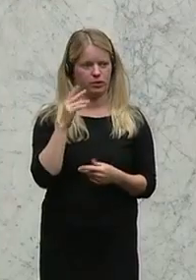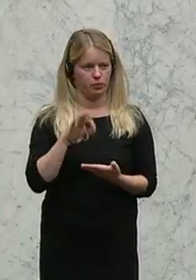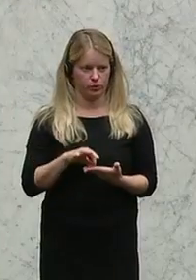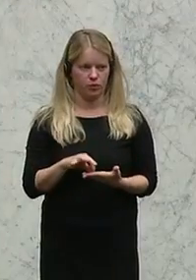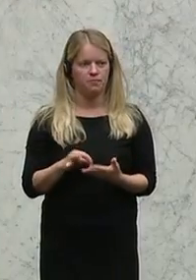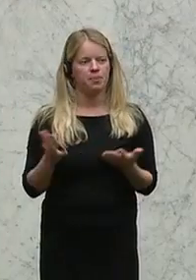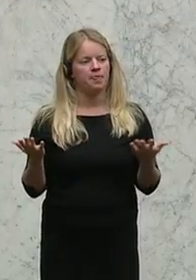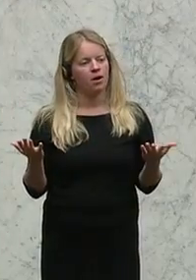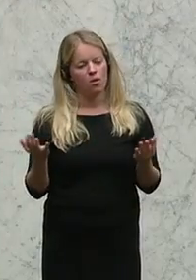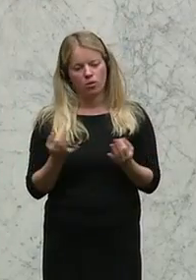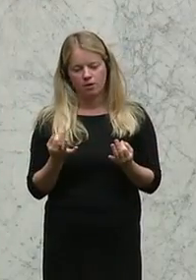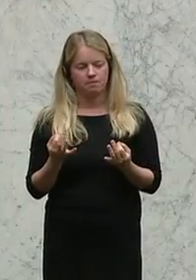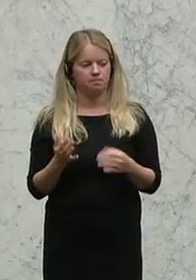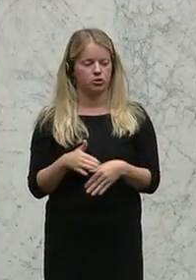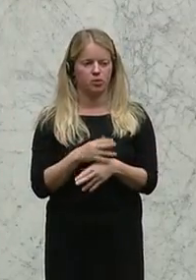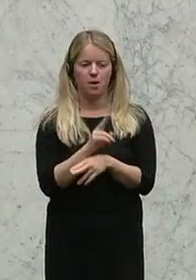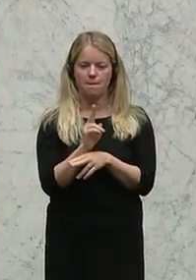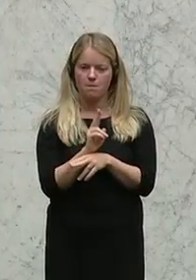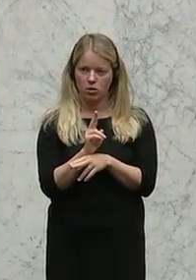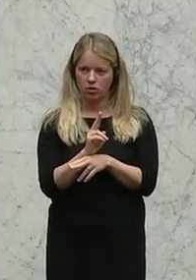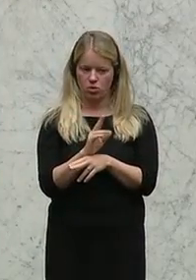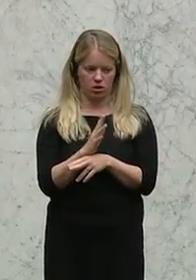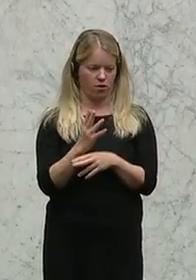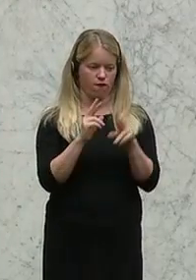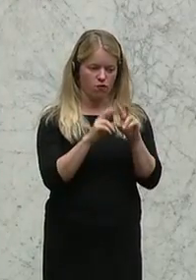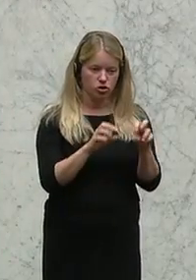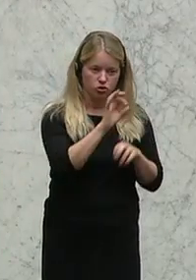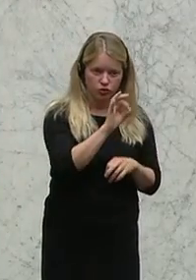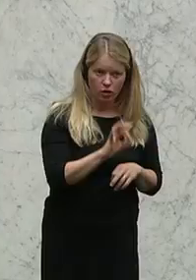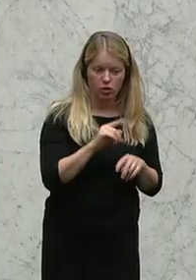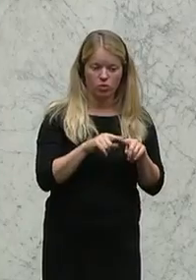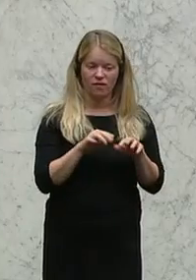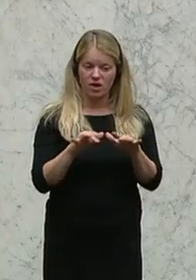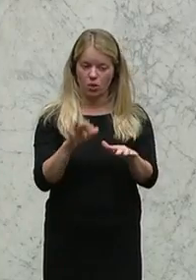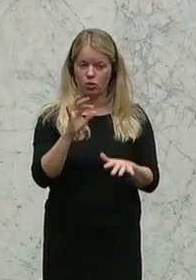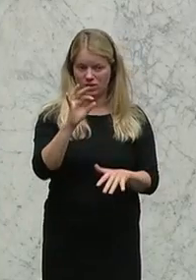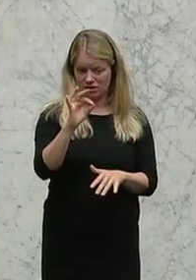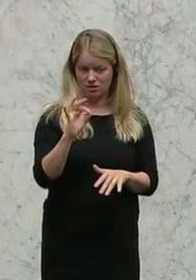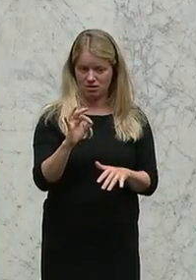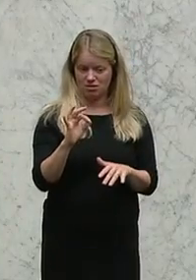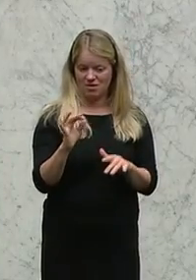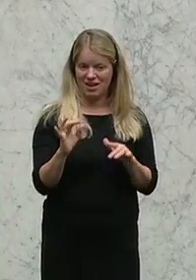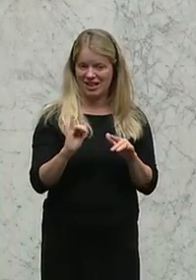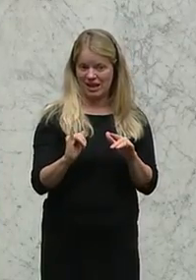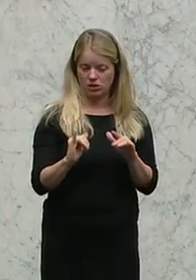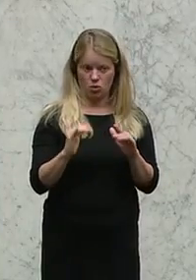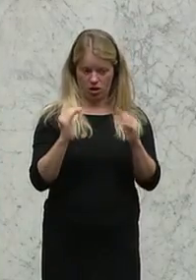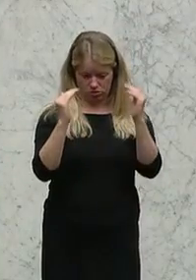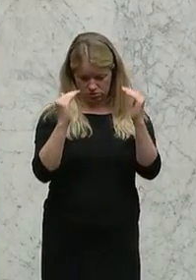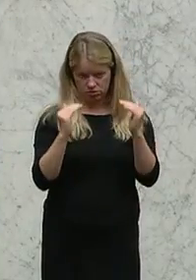selbstverständlich auch das Monitoren der Forschungsquote und der Wirkungsindikatoren. Denn nur wenn man tatsächlich